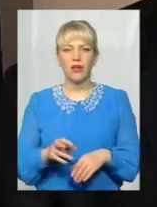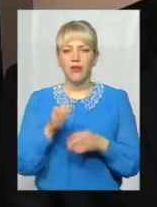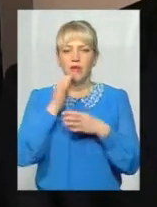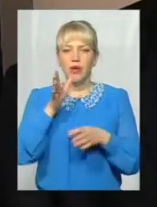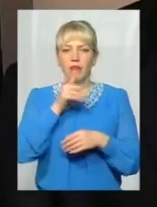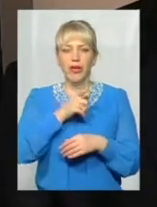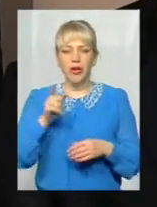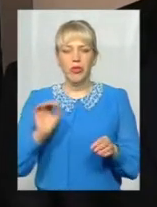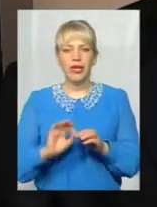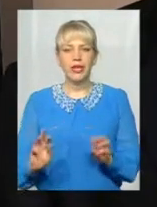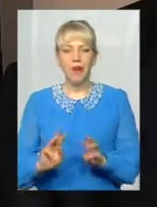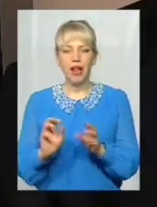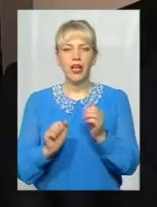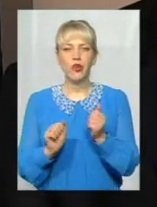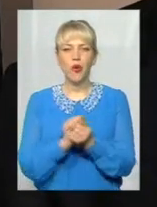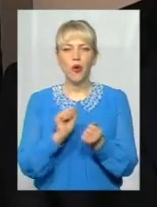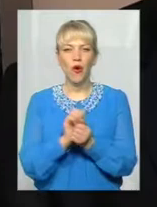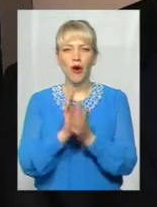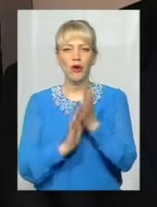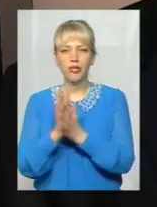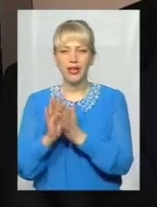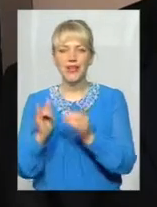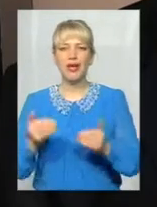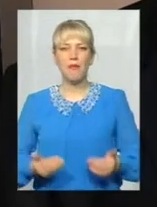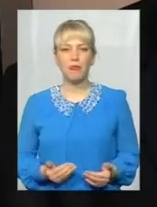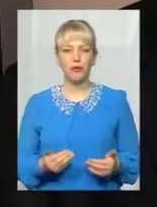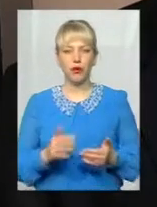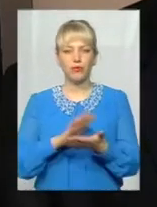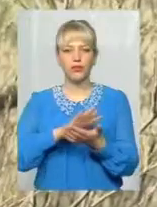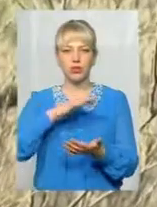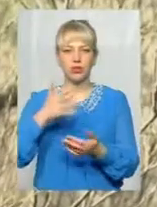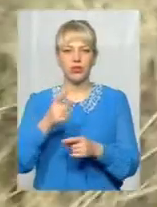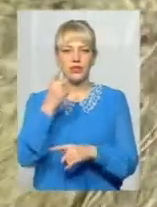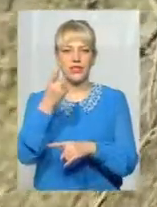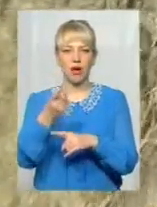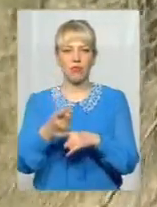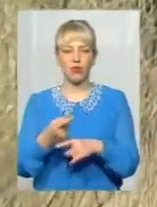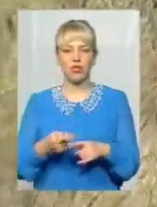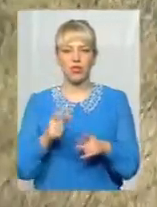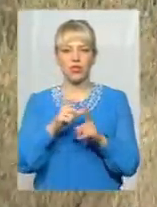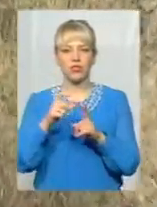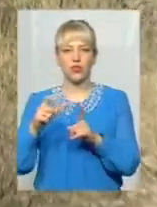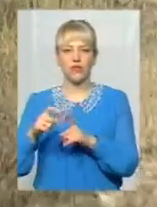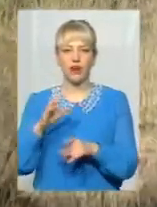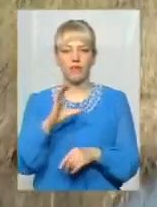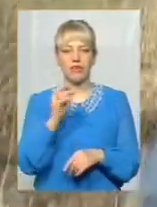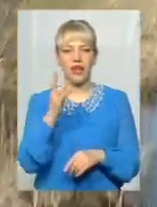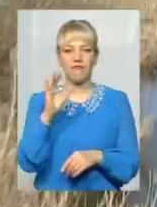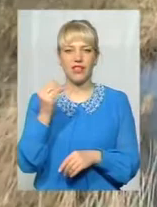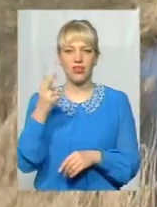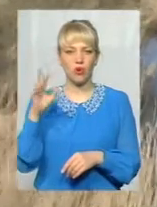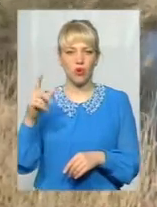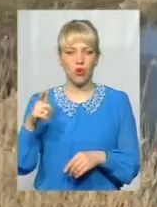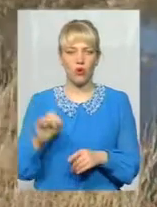спалювання сухої рослинності і побутових відходів вони заборонені. За словами Святослава Савицького, впродовж минулого року